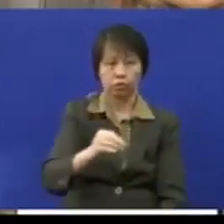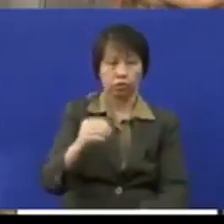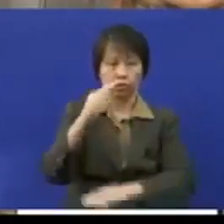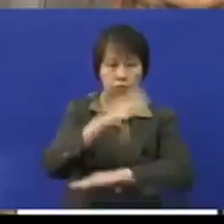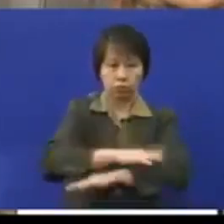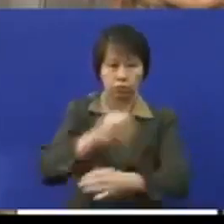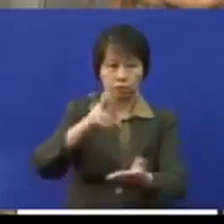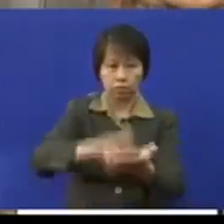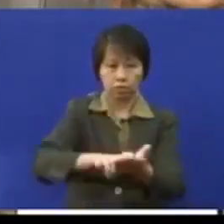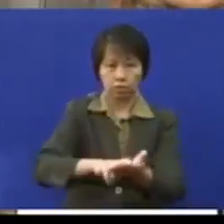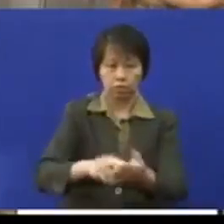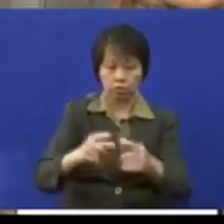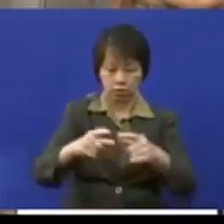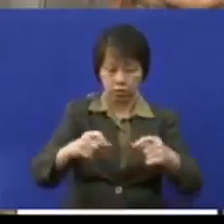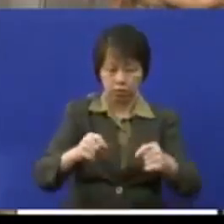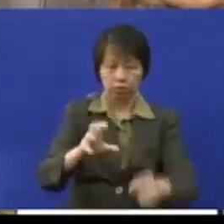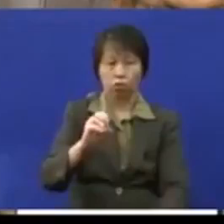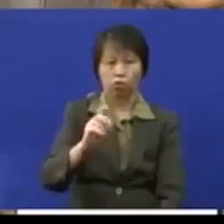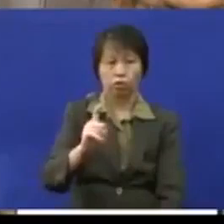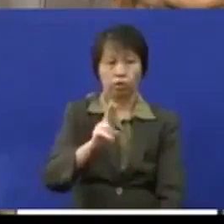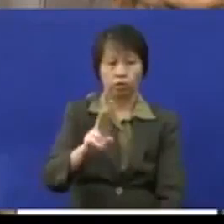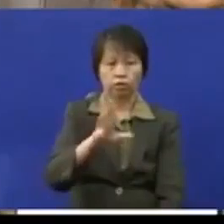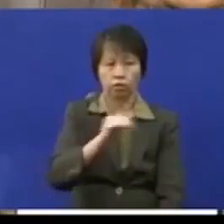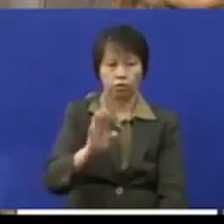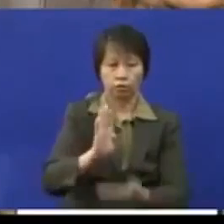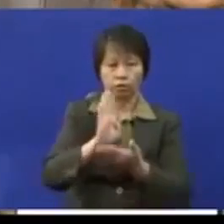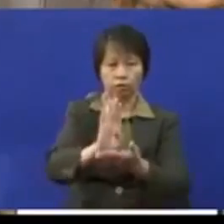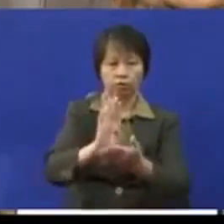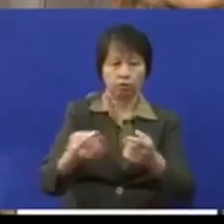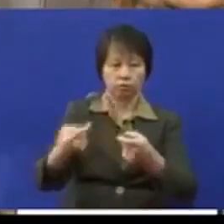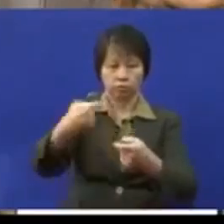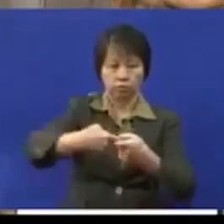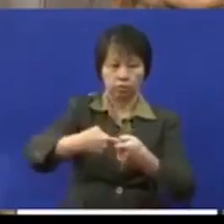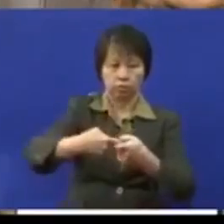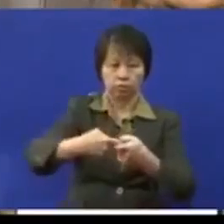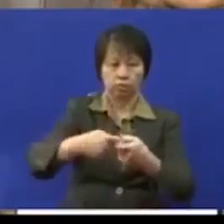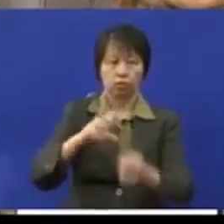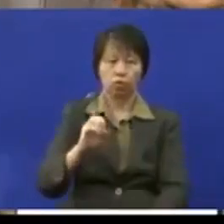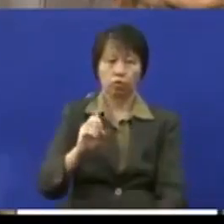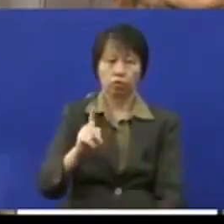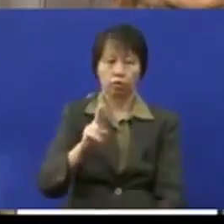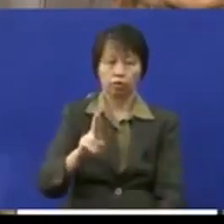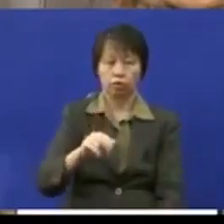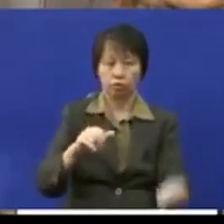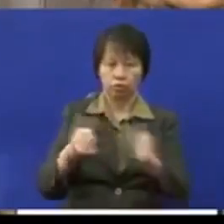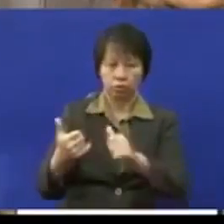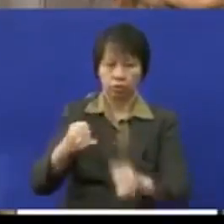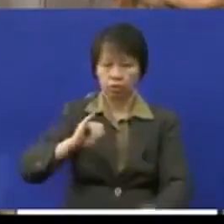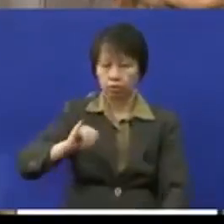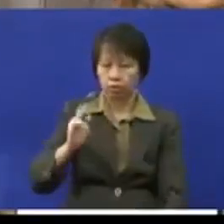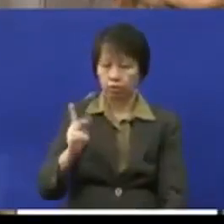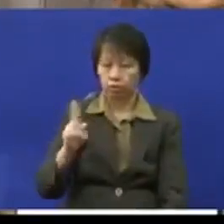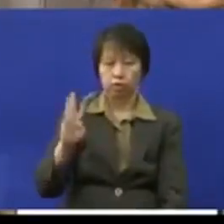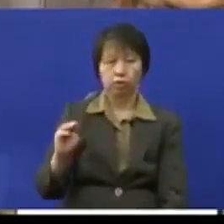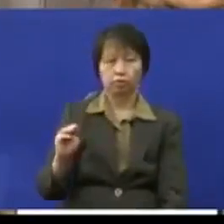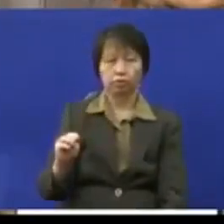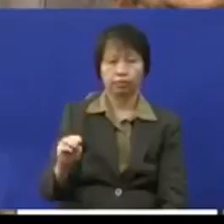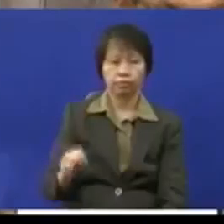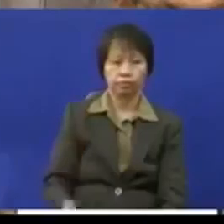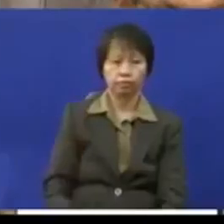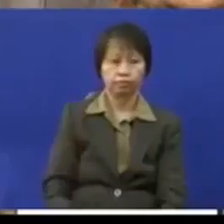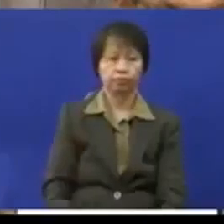pendaftaran kad OKU dan bantuan-bantuan berkenaan OKU oleh Jabatan Kebajikan Masyarakat